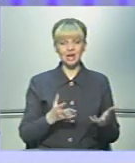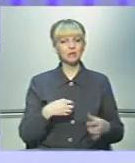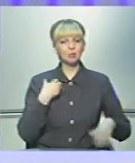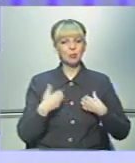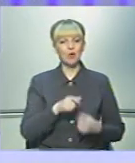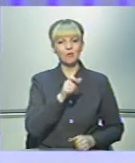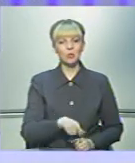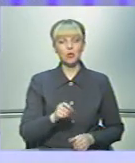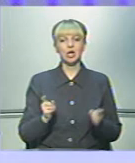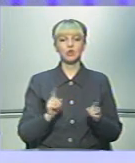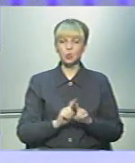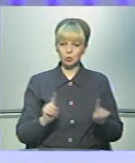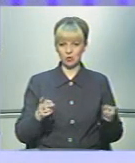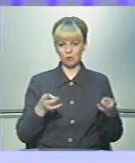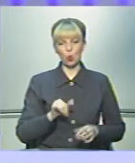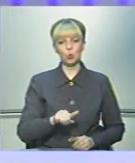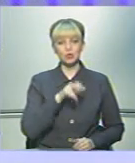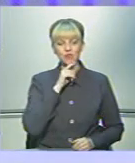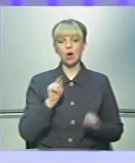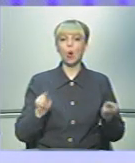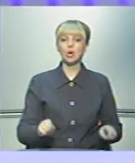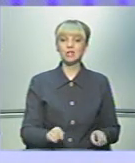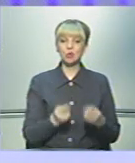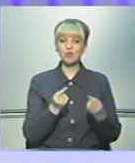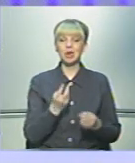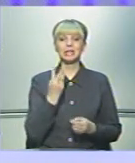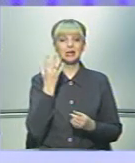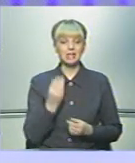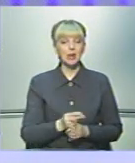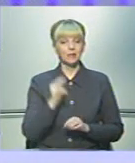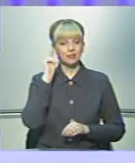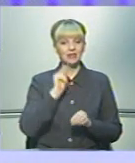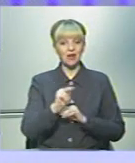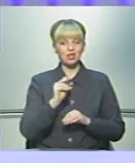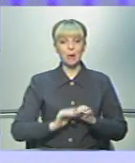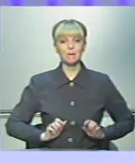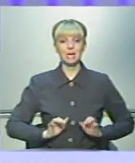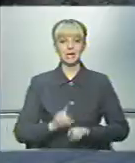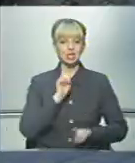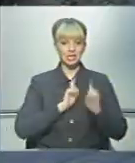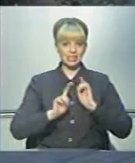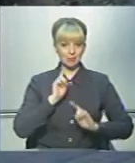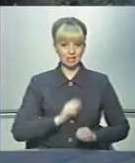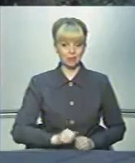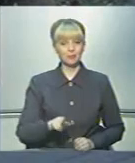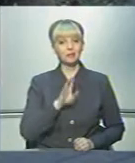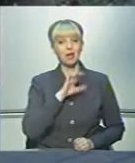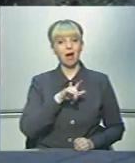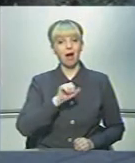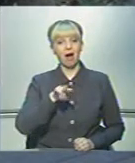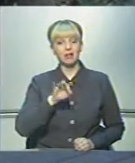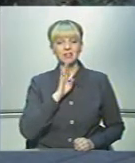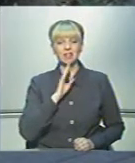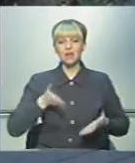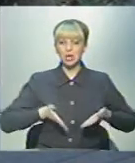турбують людей з особливими потребами, у Чернівцях організували триденний навчально-практичний семінар. Це пані Галина.